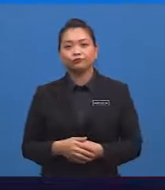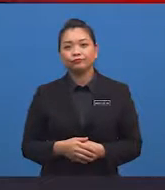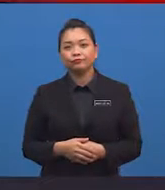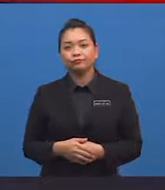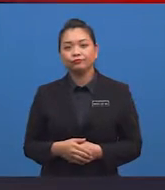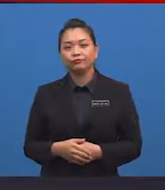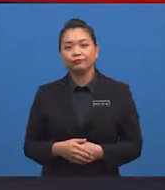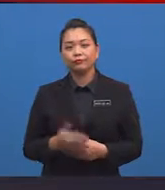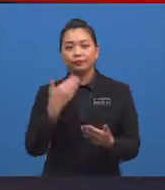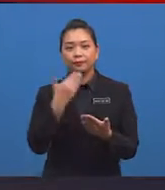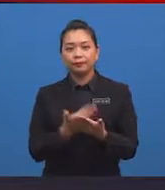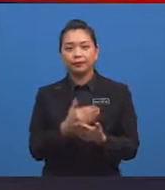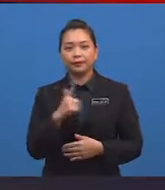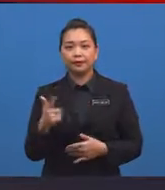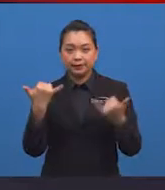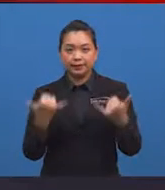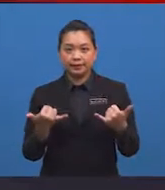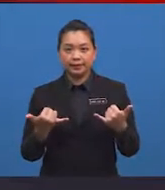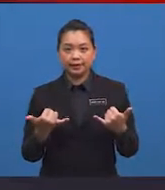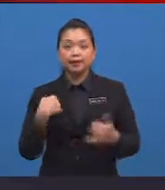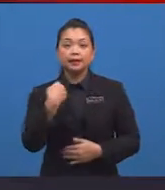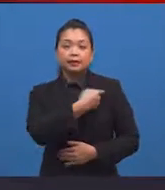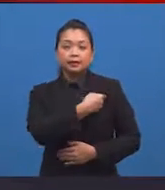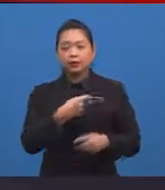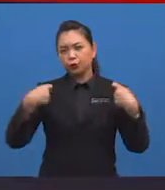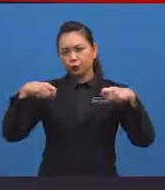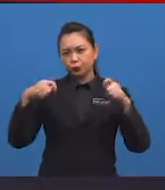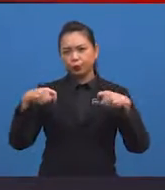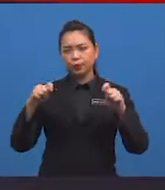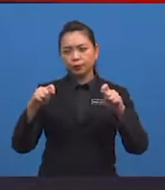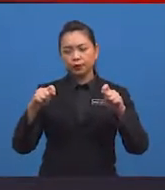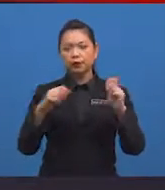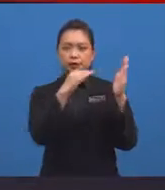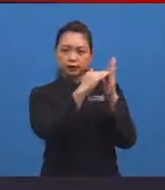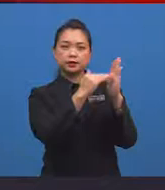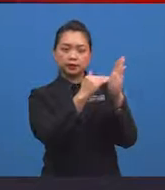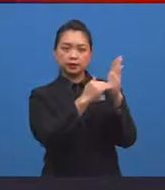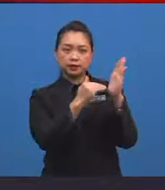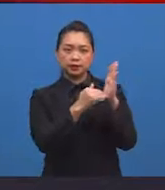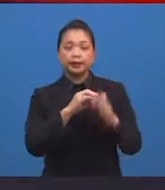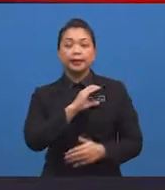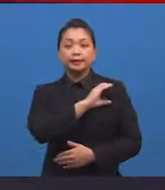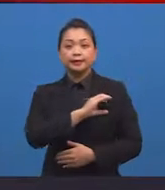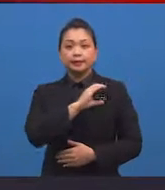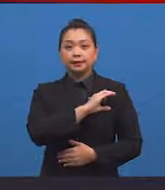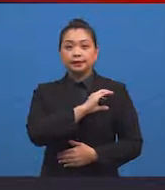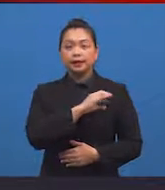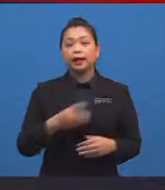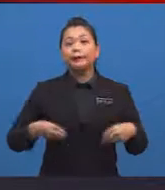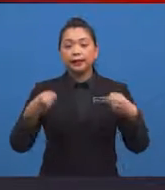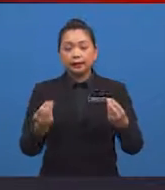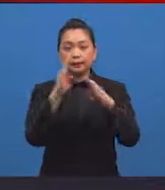Baiklah Sekarang kita cuba senaraikan ciri-ciri